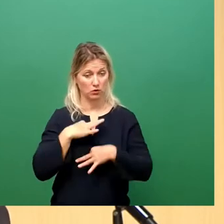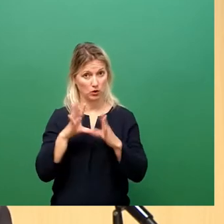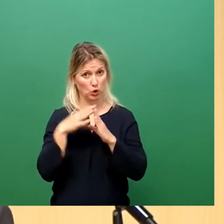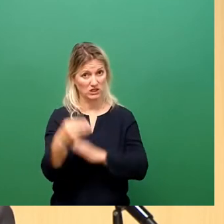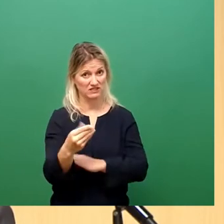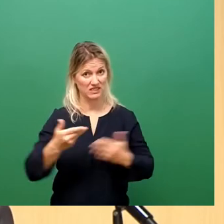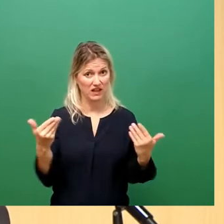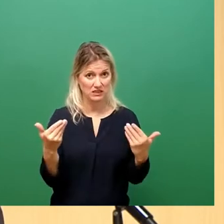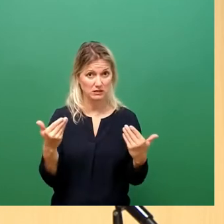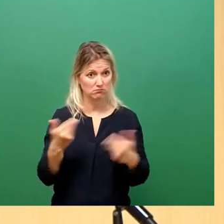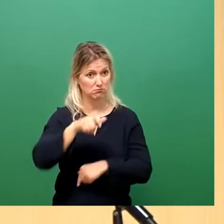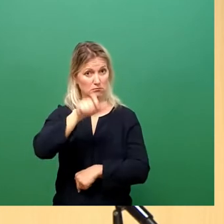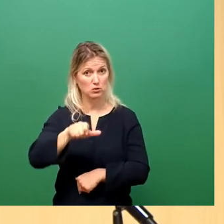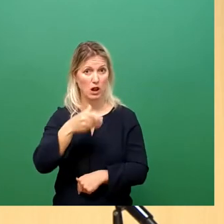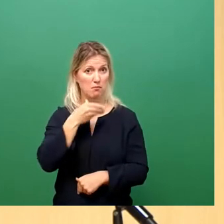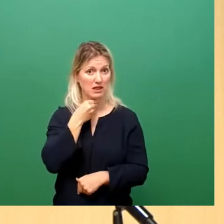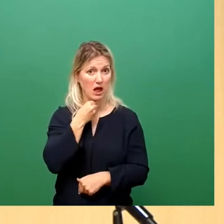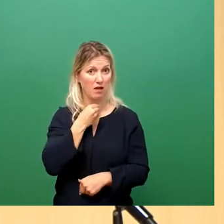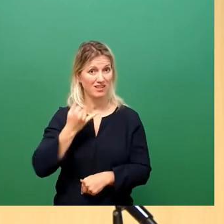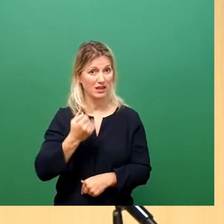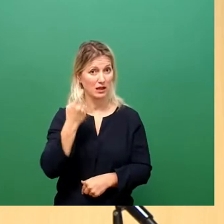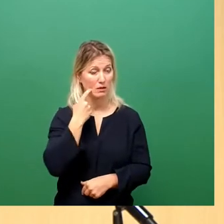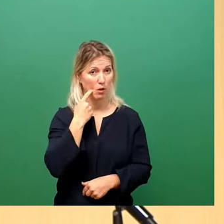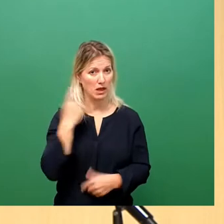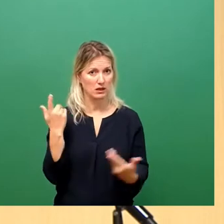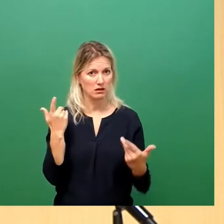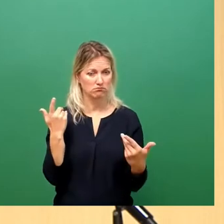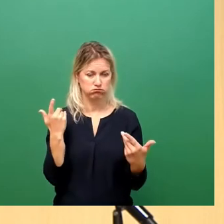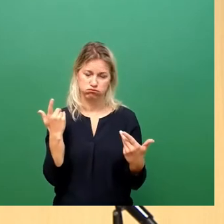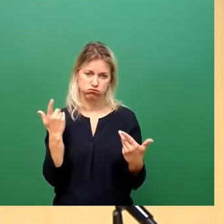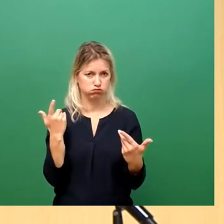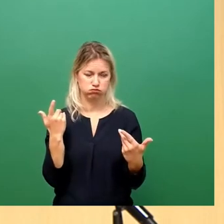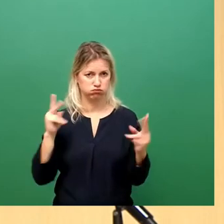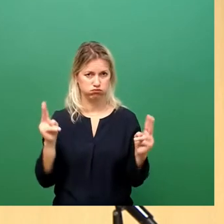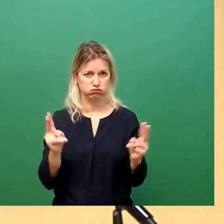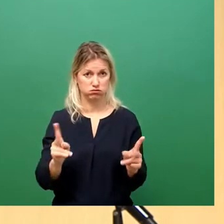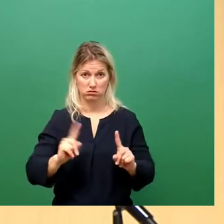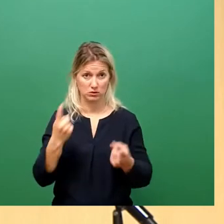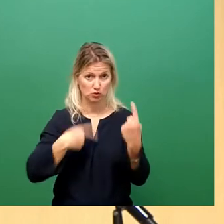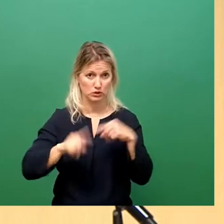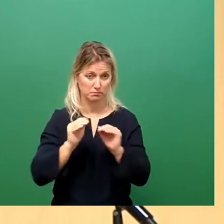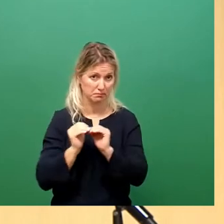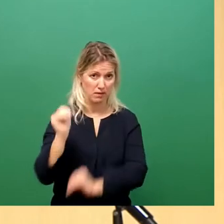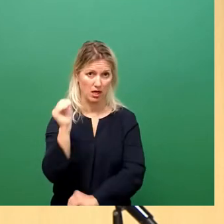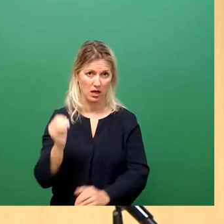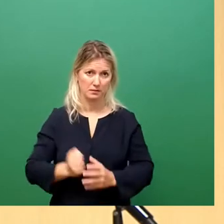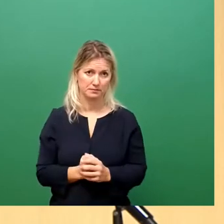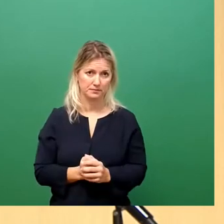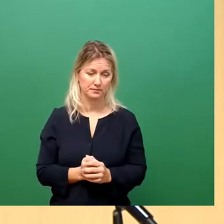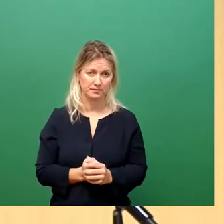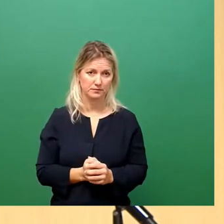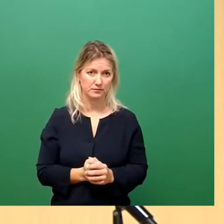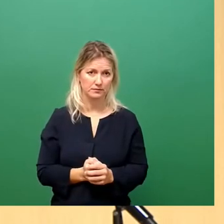dass der Personalbedarf im Augenblick nicht sinkt, sondern extrem steigt. Gleichzeitig